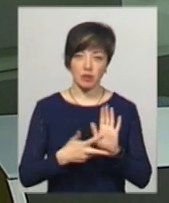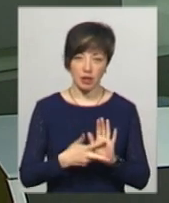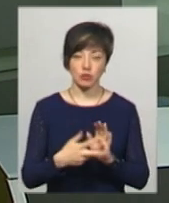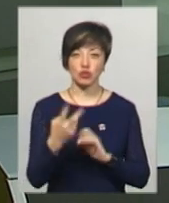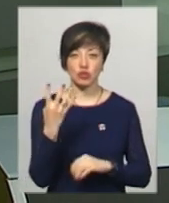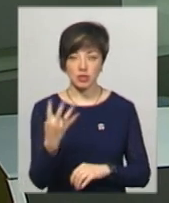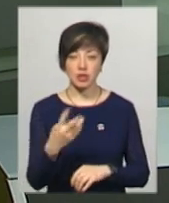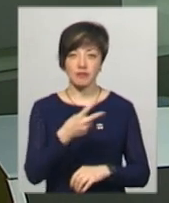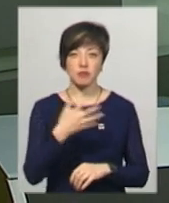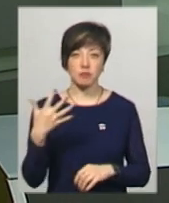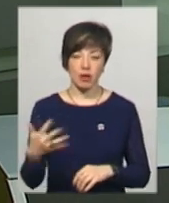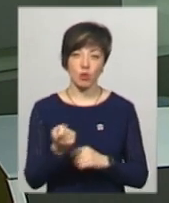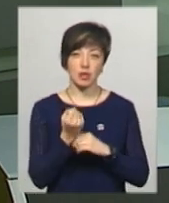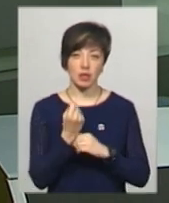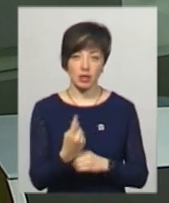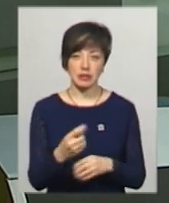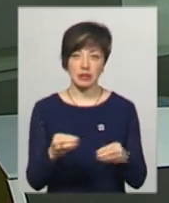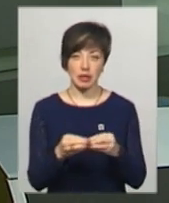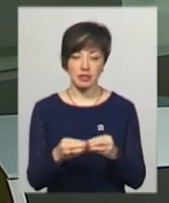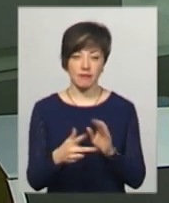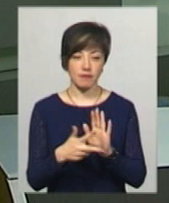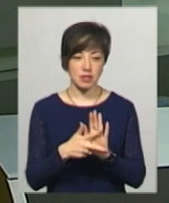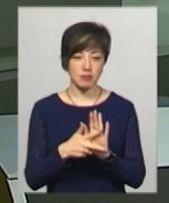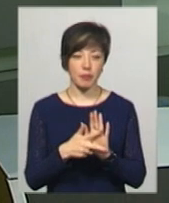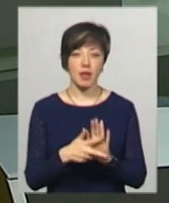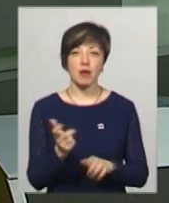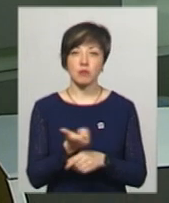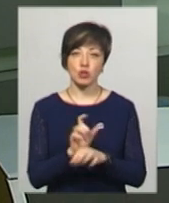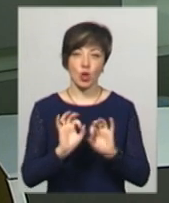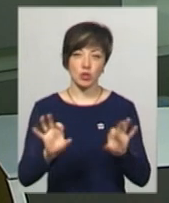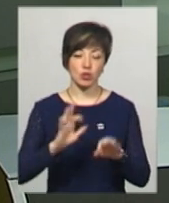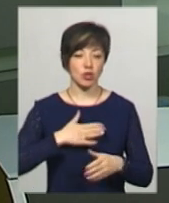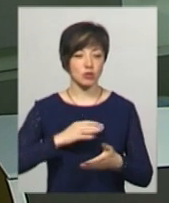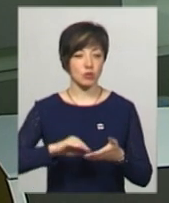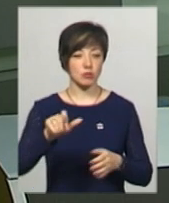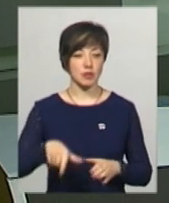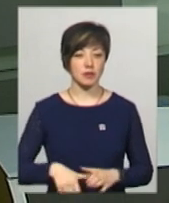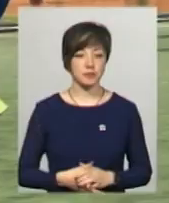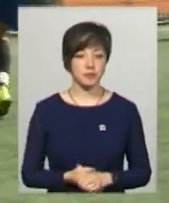4, 25, 11, 10 і 8. Більше розкаже Андрій Гуменний.